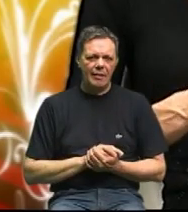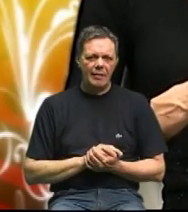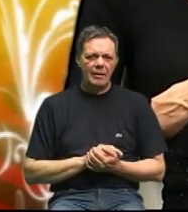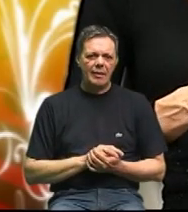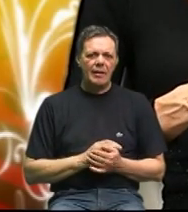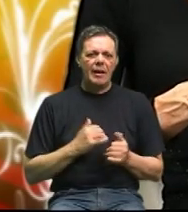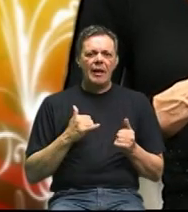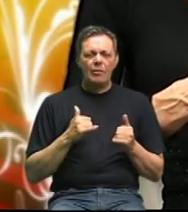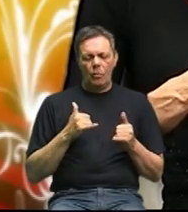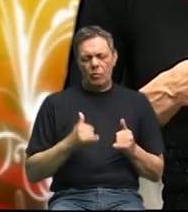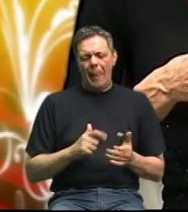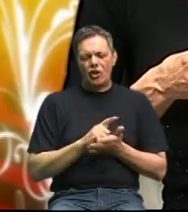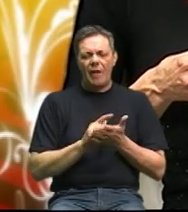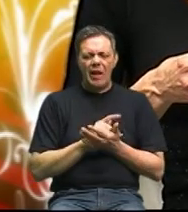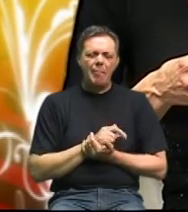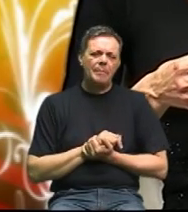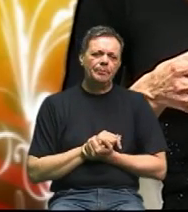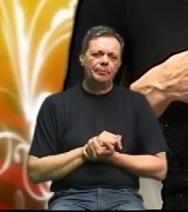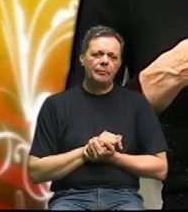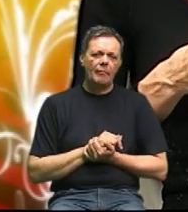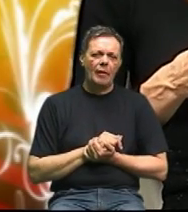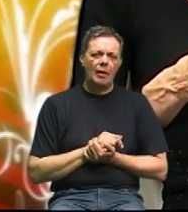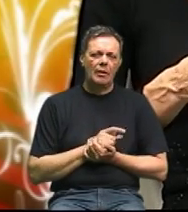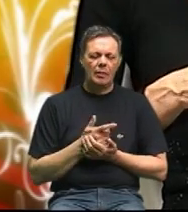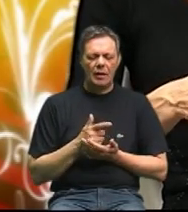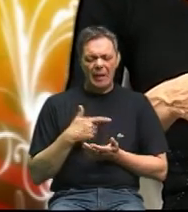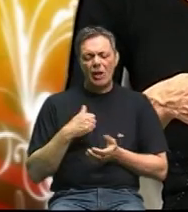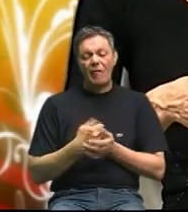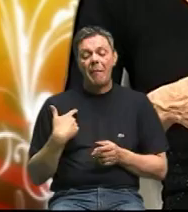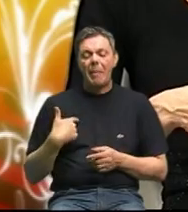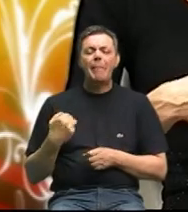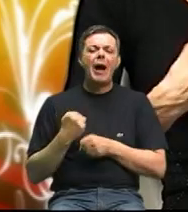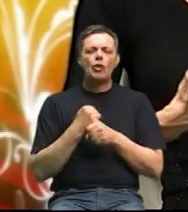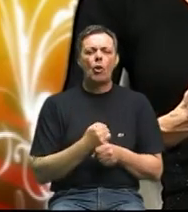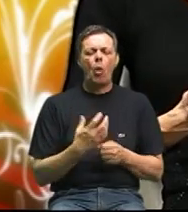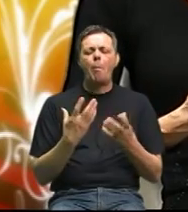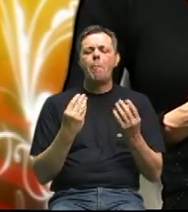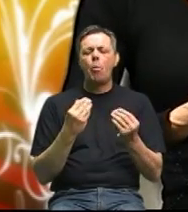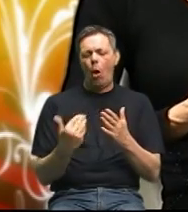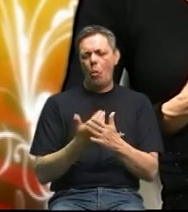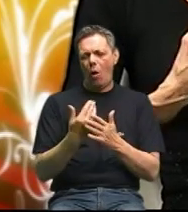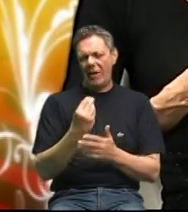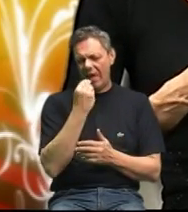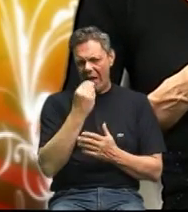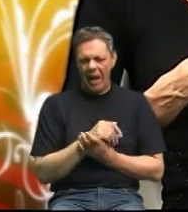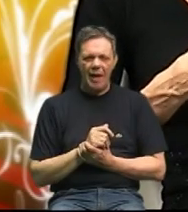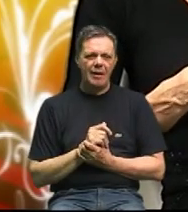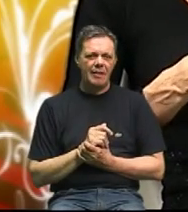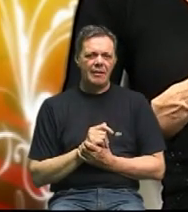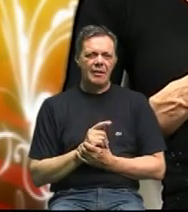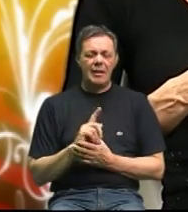današnja doba nam donijela puno jela i nije